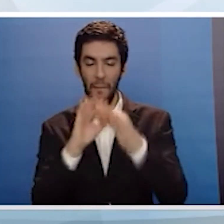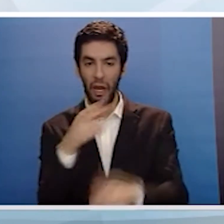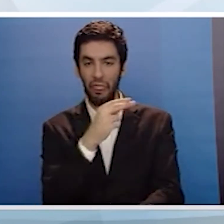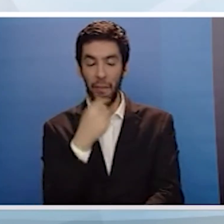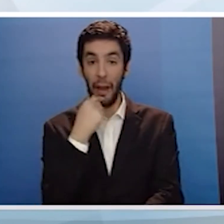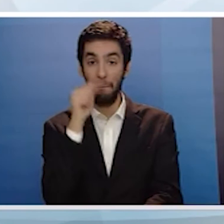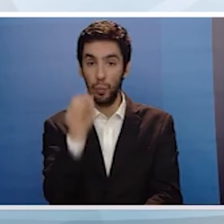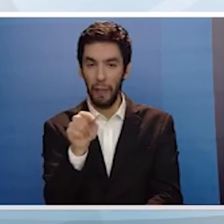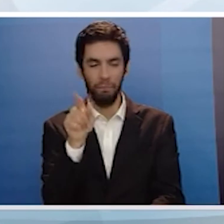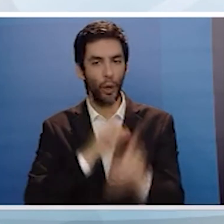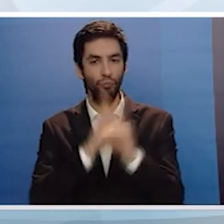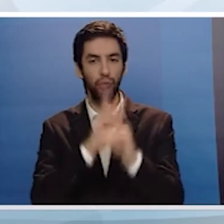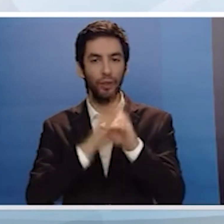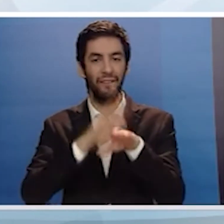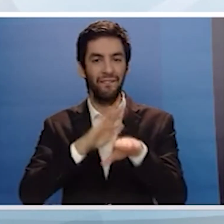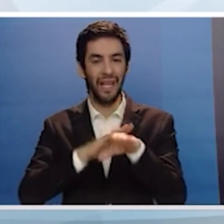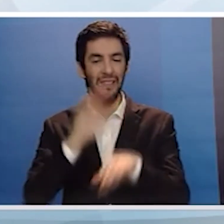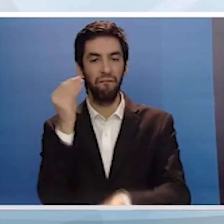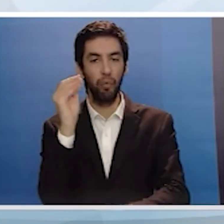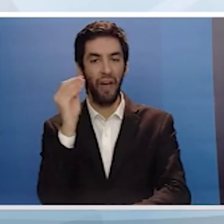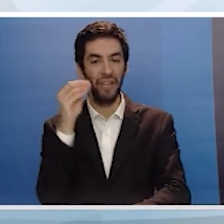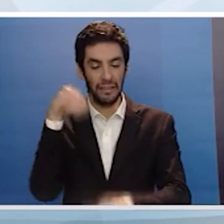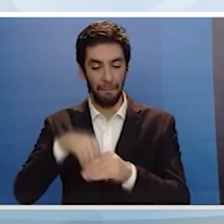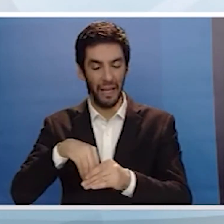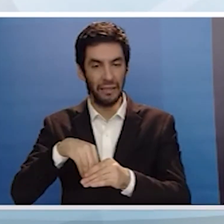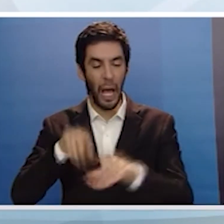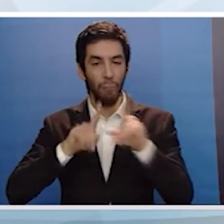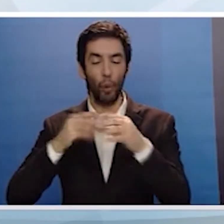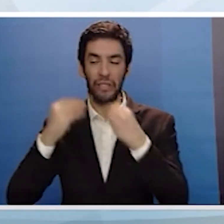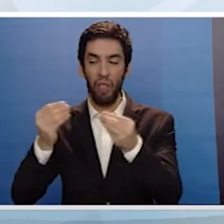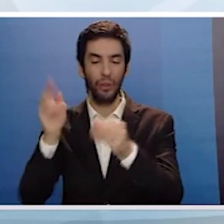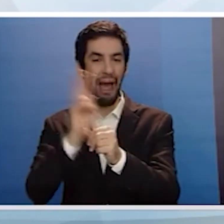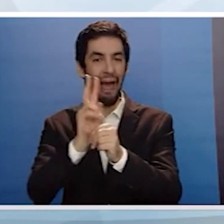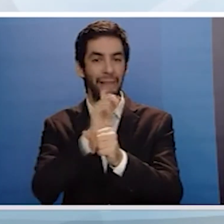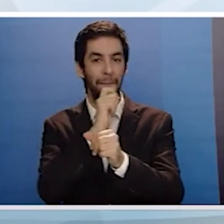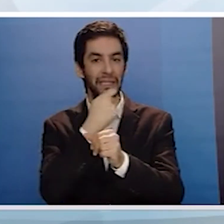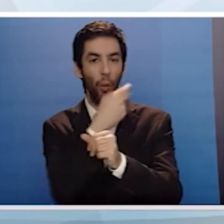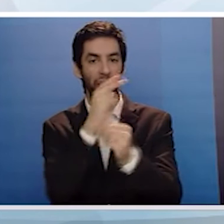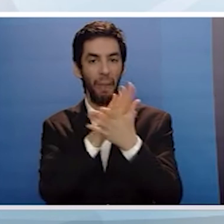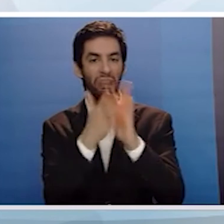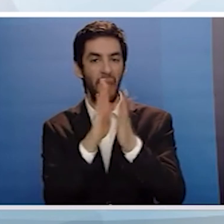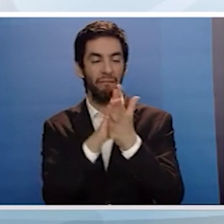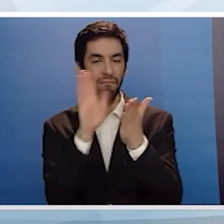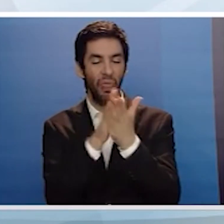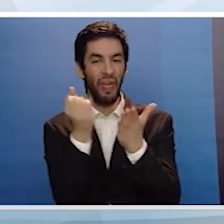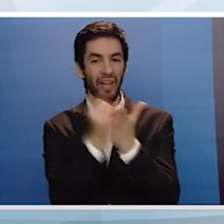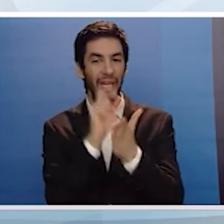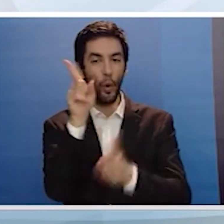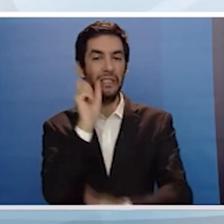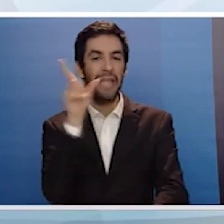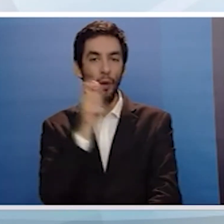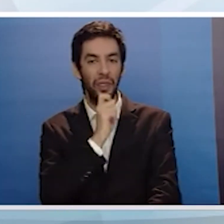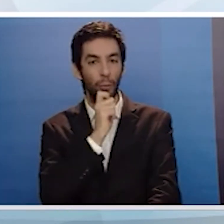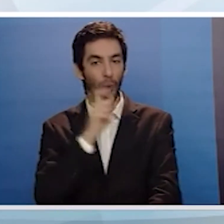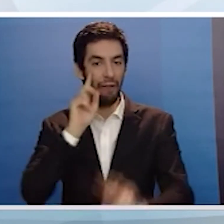από τη Βουλή στον Άλτιαν Ζήρα που μας εξέθεσαν ανεπανόρθωτα η ΕΔΕΚ θα συνεχίσει τον αγώνα της για διαφάνεια και κάθαρση